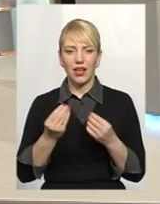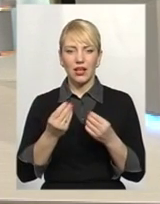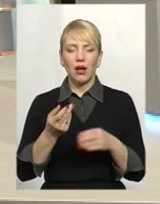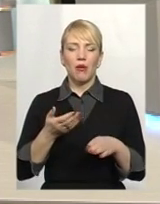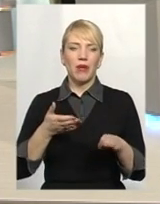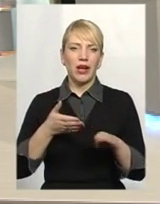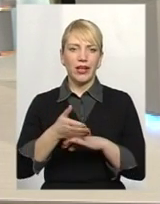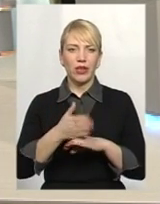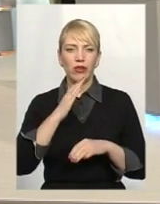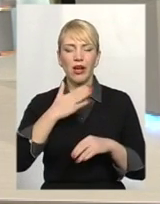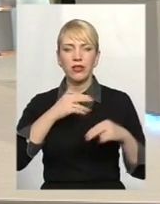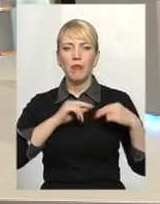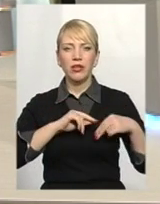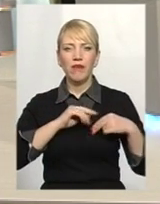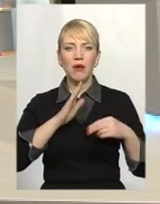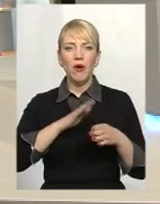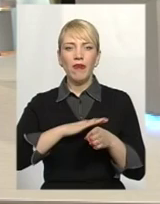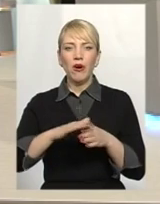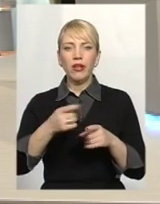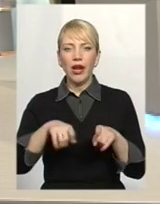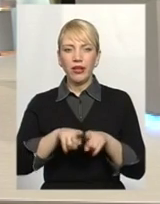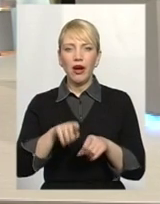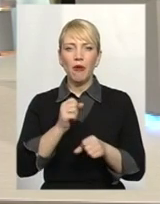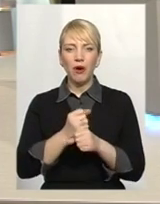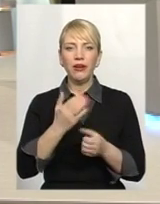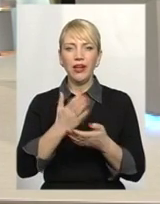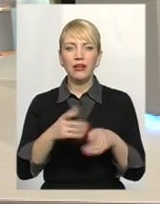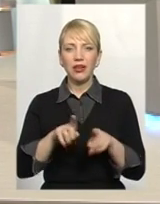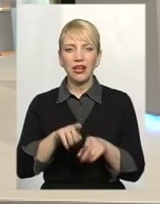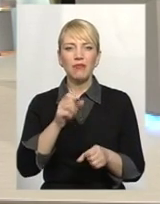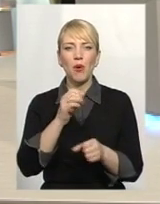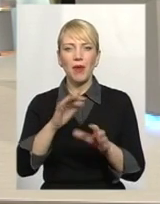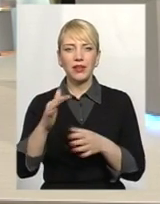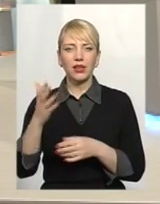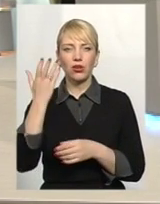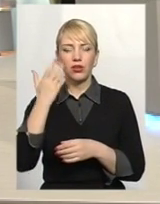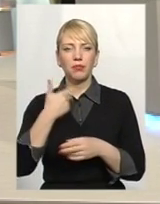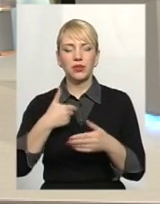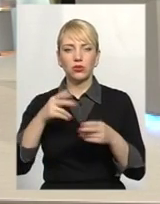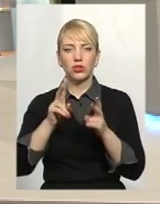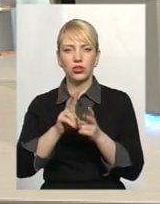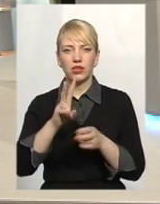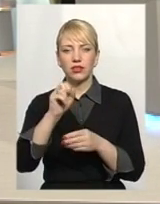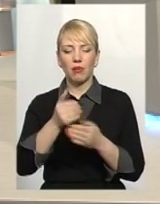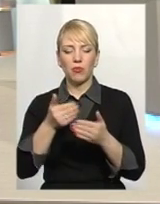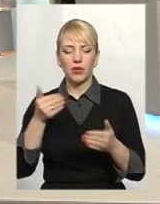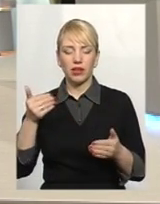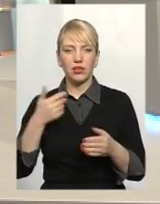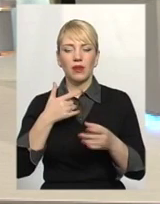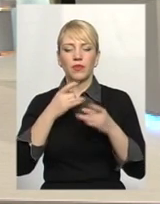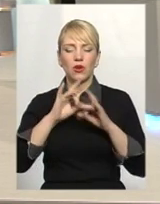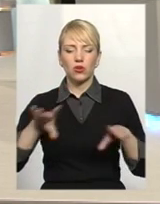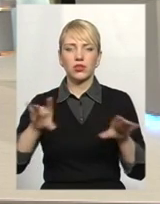працівники і будуть виконувати ці роботи. Є моменти були такі, що ми зустрічались напередодні з людьми, вели роз'ясненню роботу,